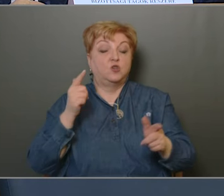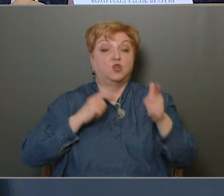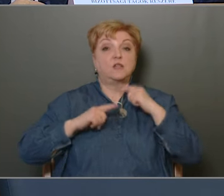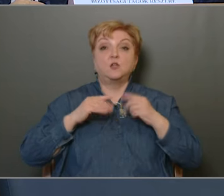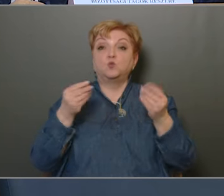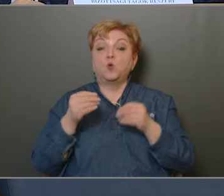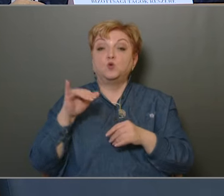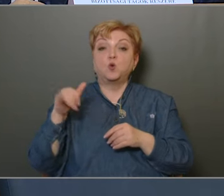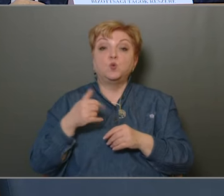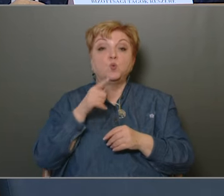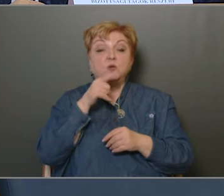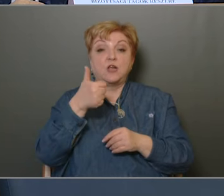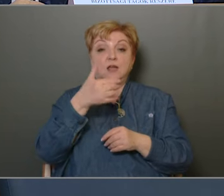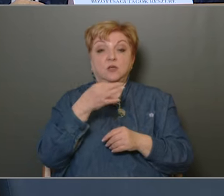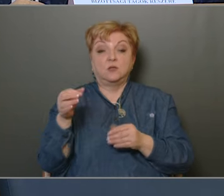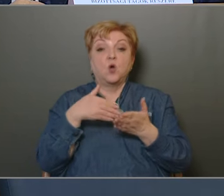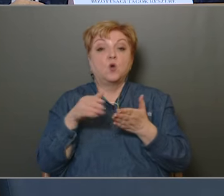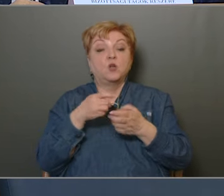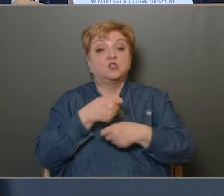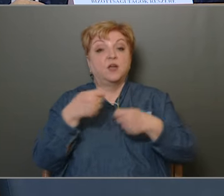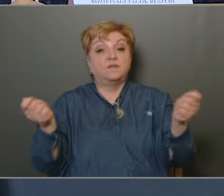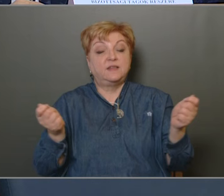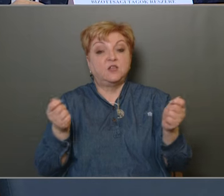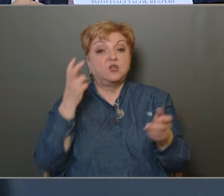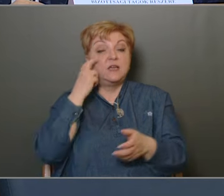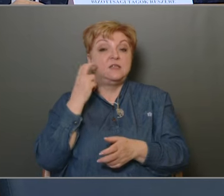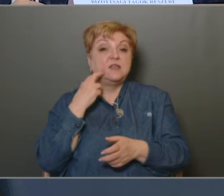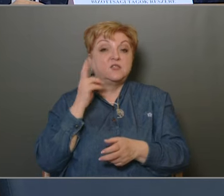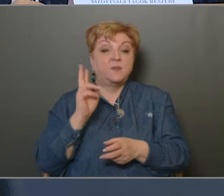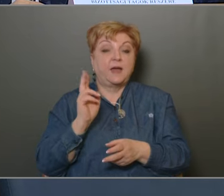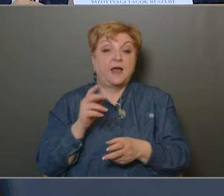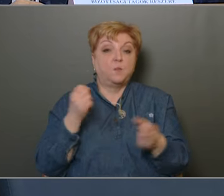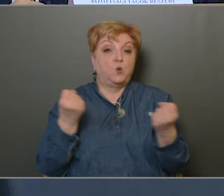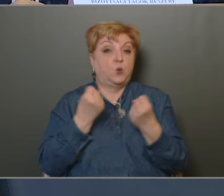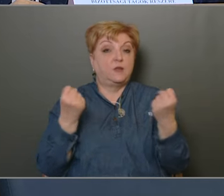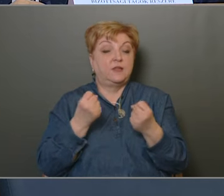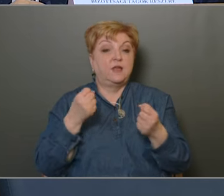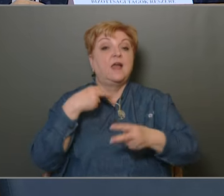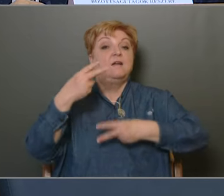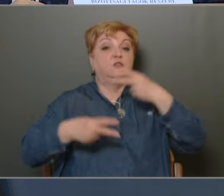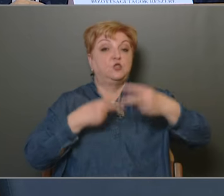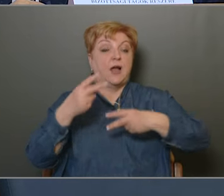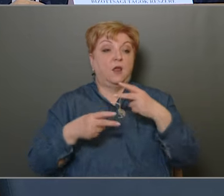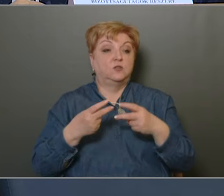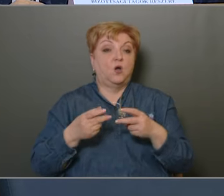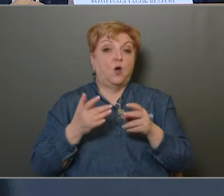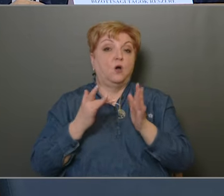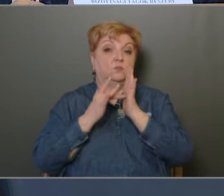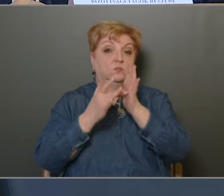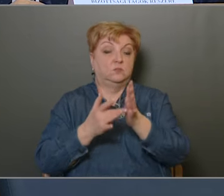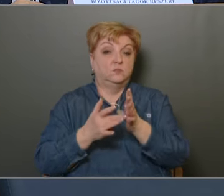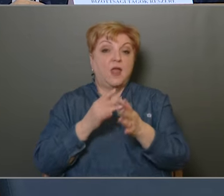sajnálatos módon július 1-től költségvetési intézmény formájában kell tovább működni. Vizsgálata egyértelműen